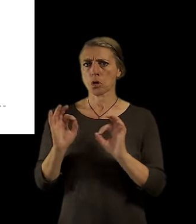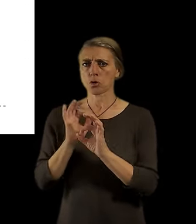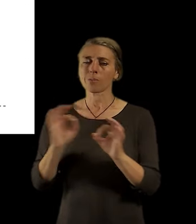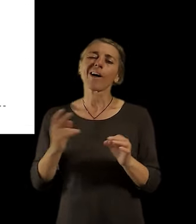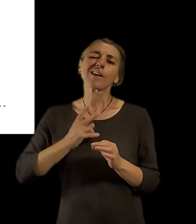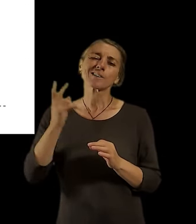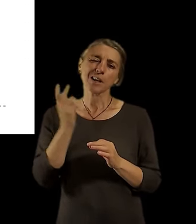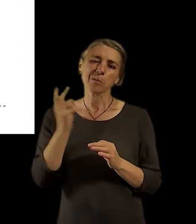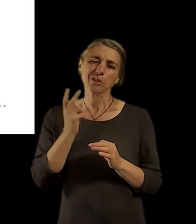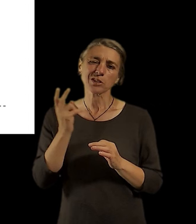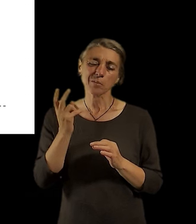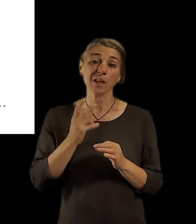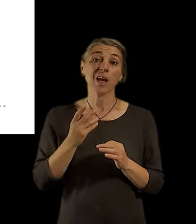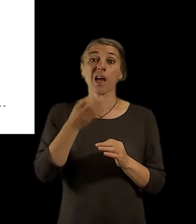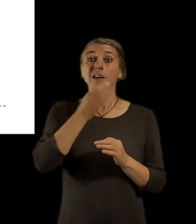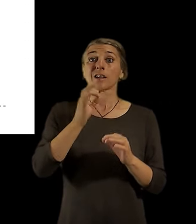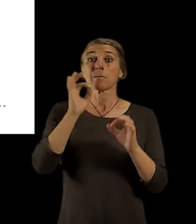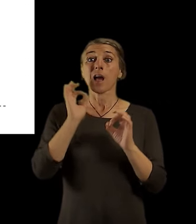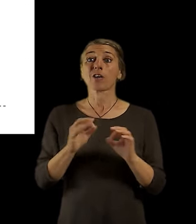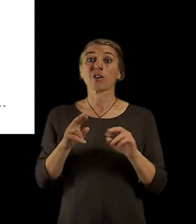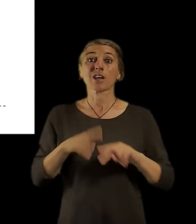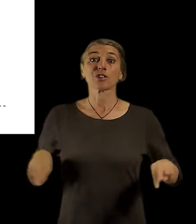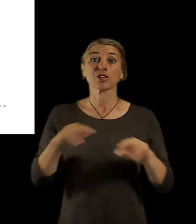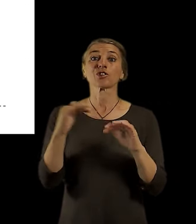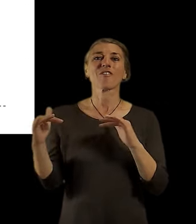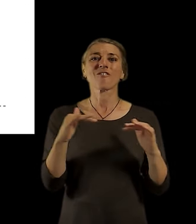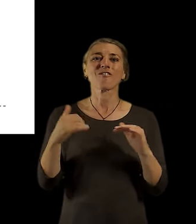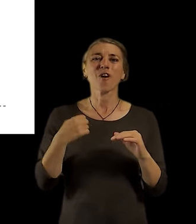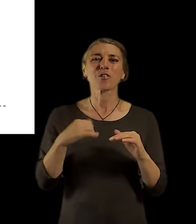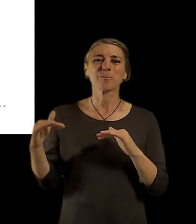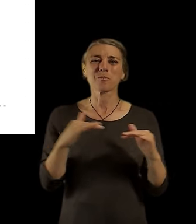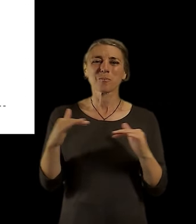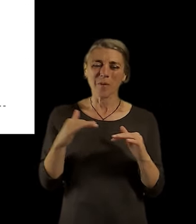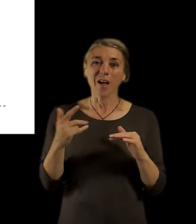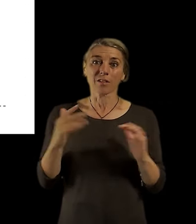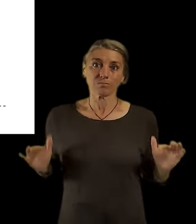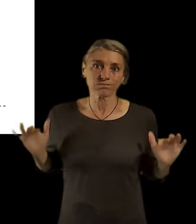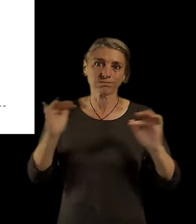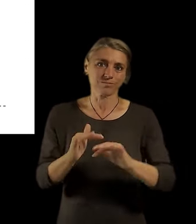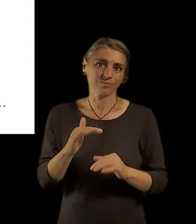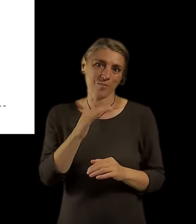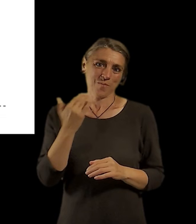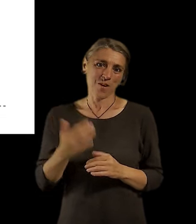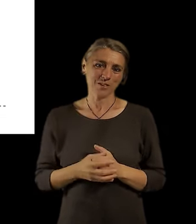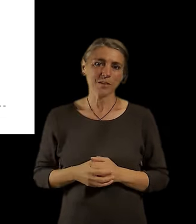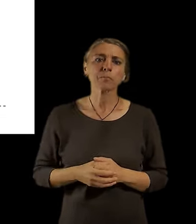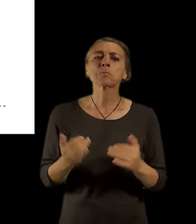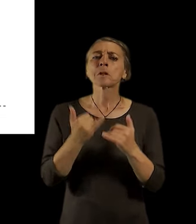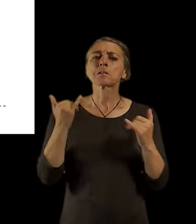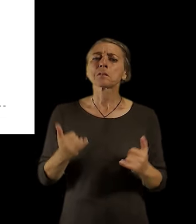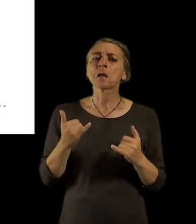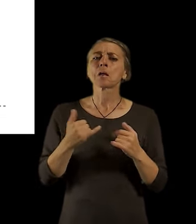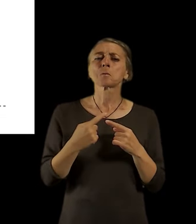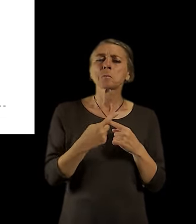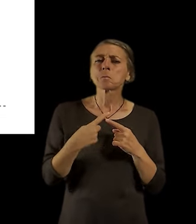vzpátek, když půjdete na fotbal. Tak v docházce do 500 metrů a máme teď 50% obyvatel do 1000 metrů, tedy